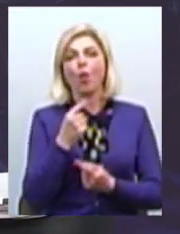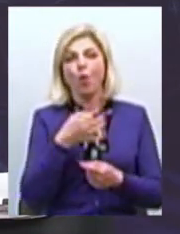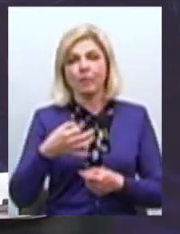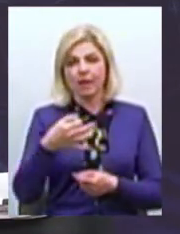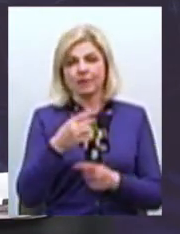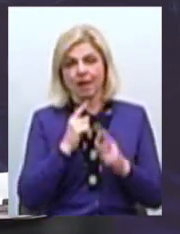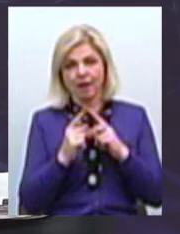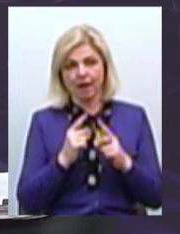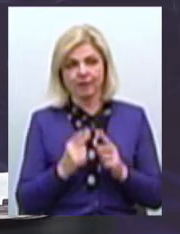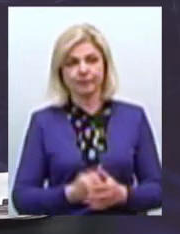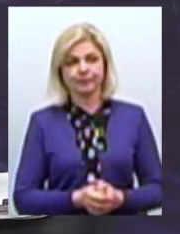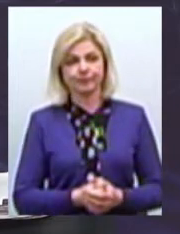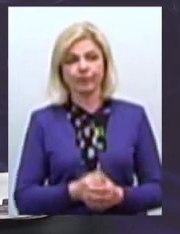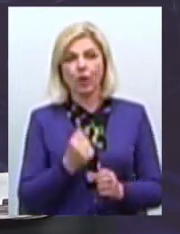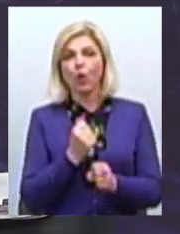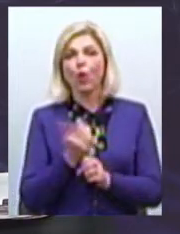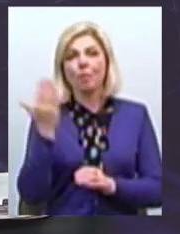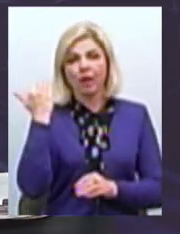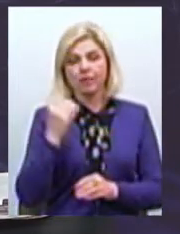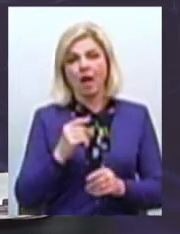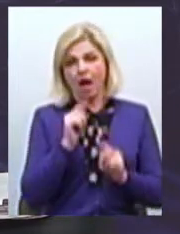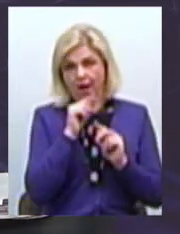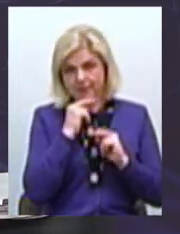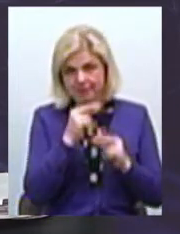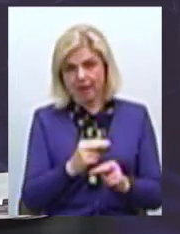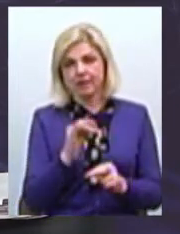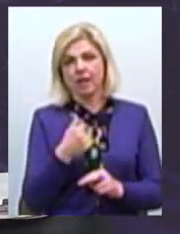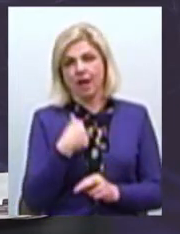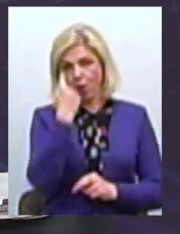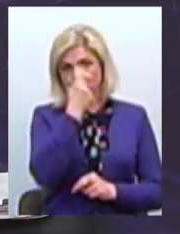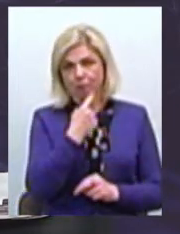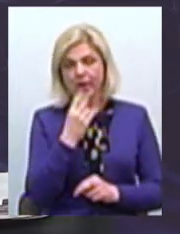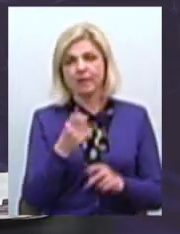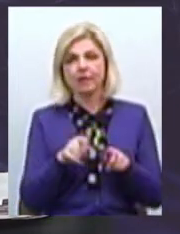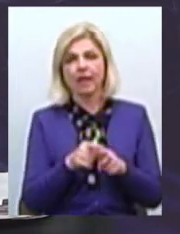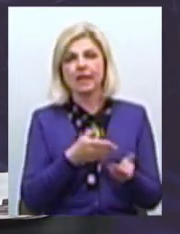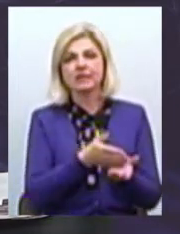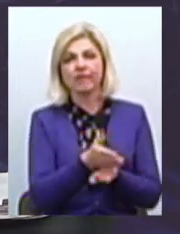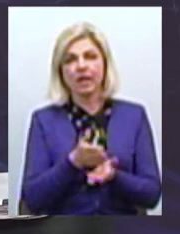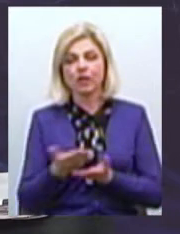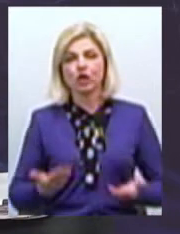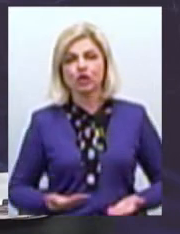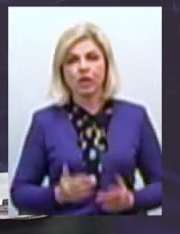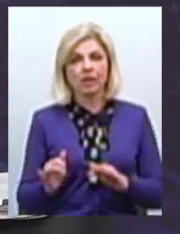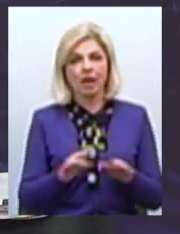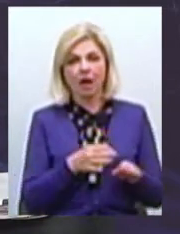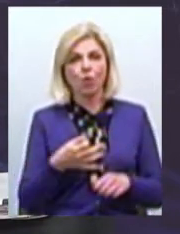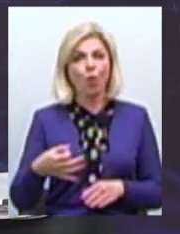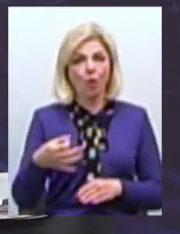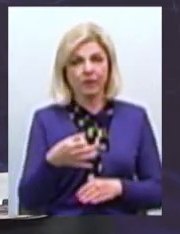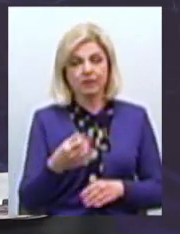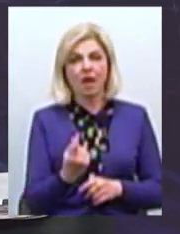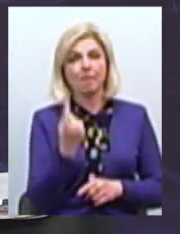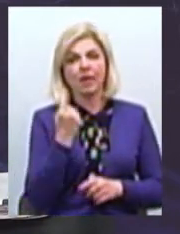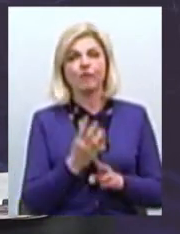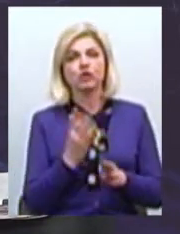робила акцент, і я особисто, на таких сферах життєдіяльності області В